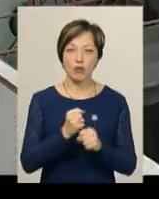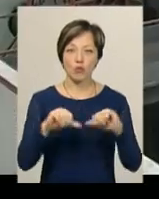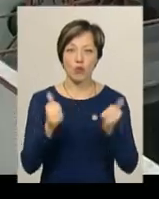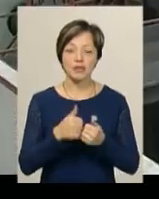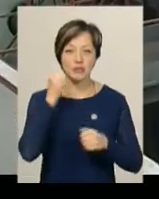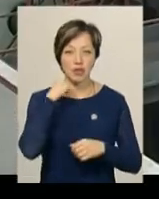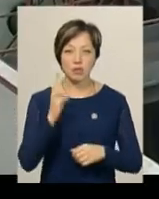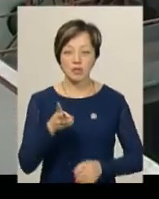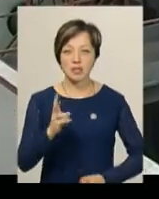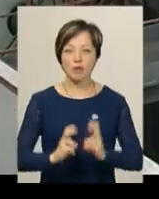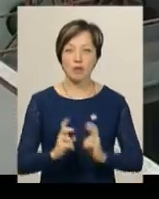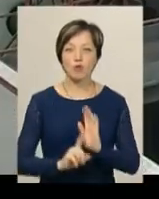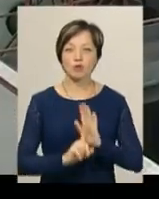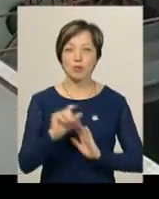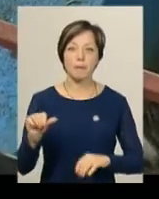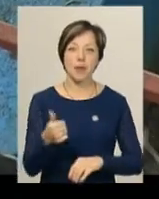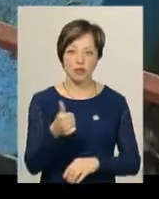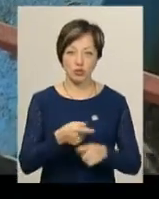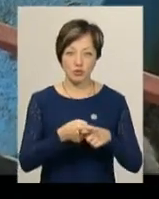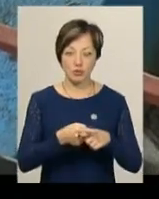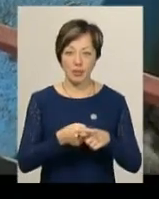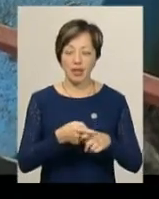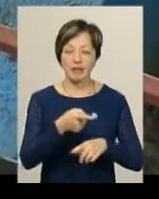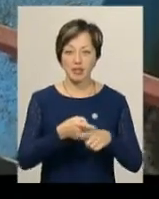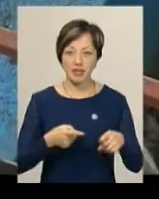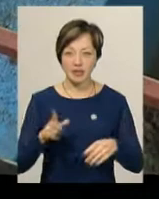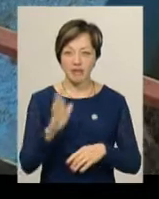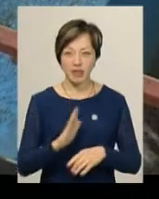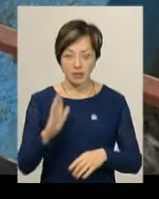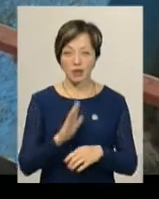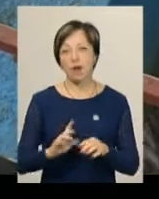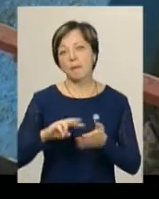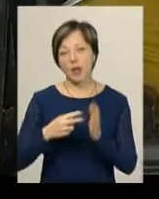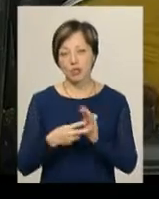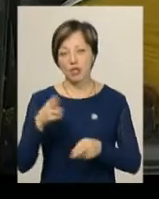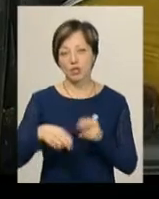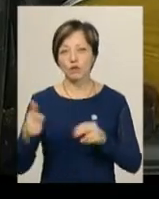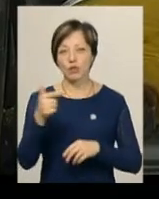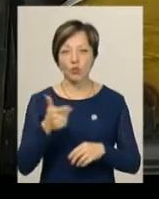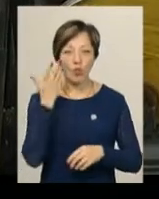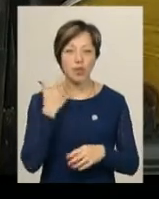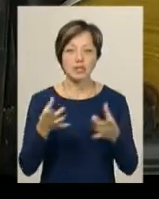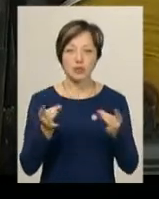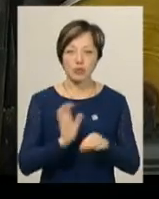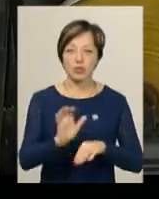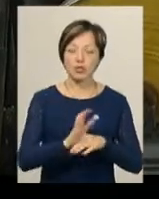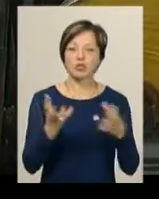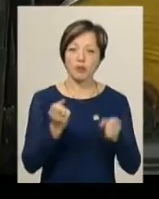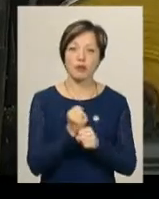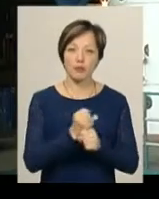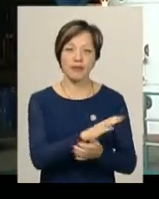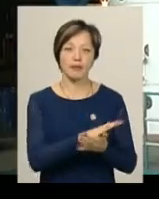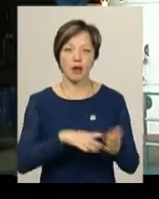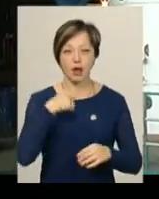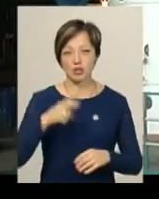Старокостянтинівському заводі розпочався в першій декаді вересня, закінчити планують у першій декаді грудня. Та коли сировину ще постачатимуть, працюватимуть